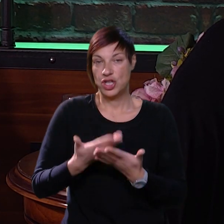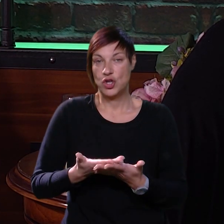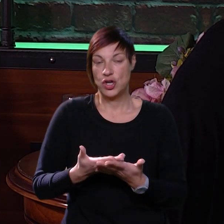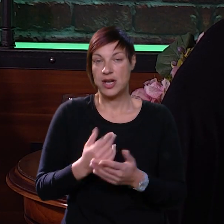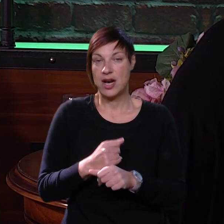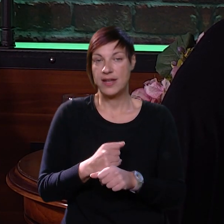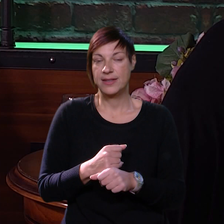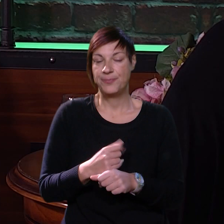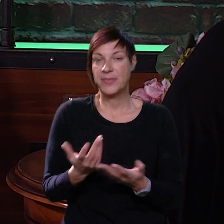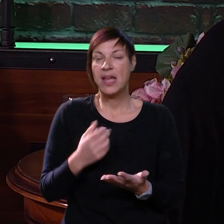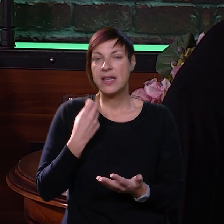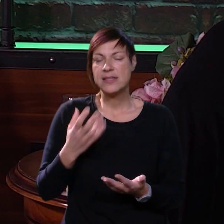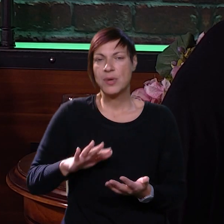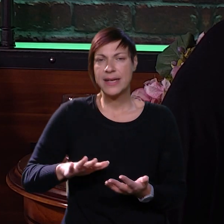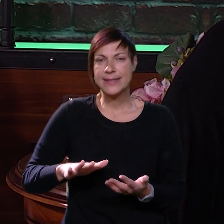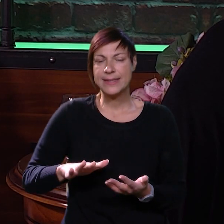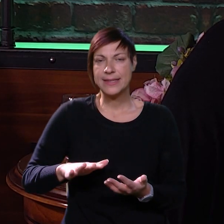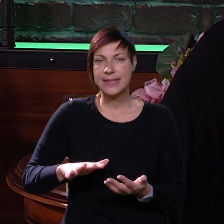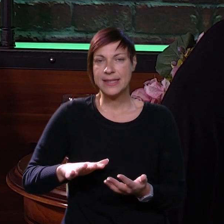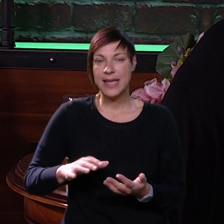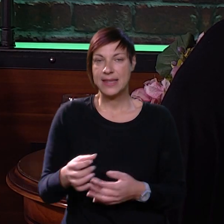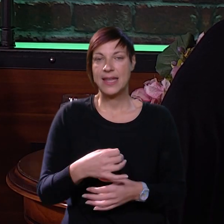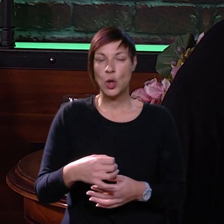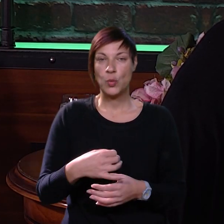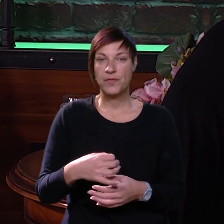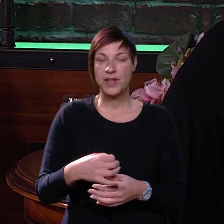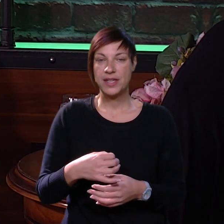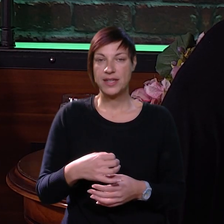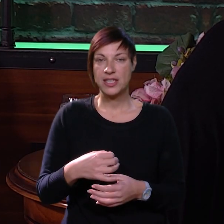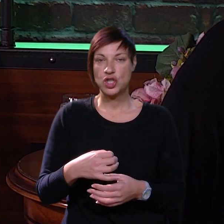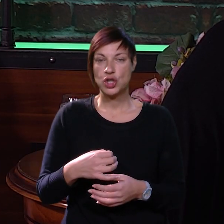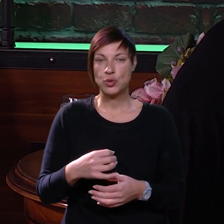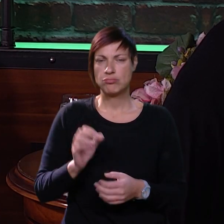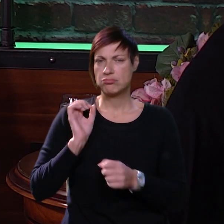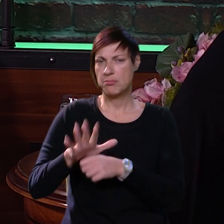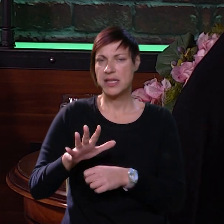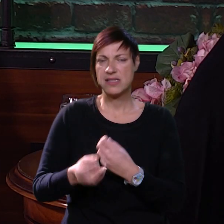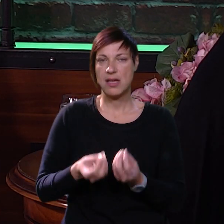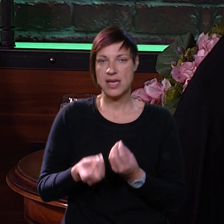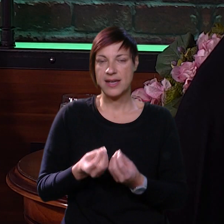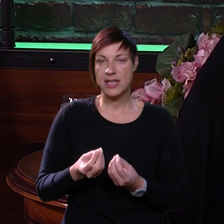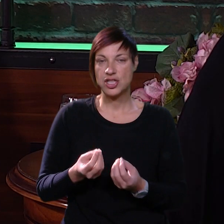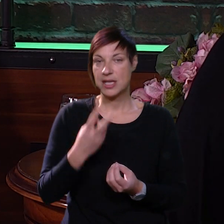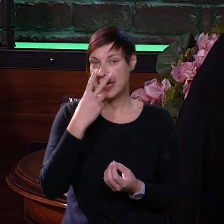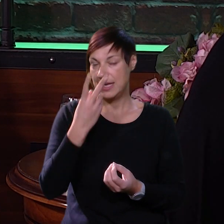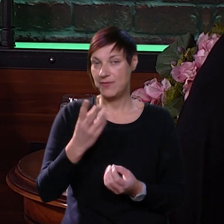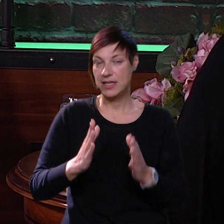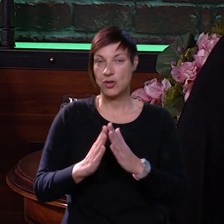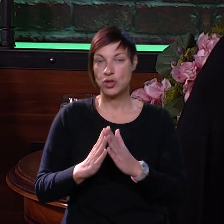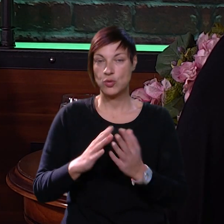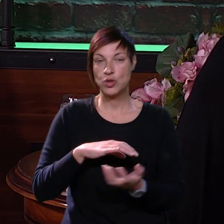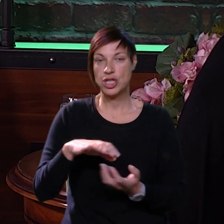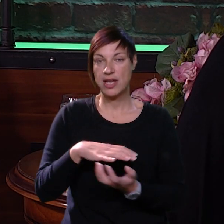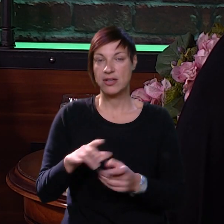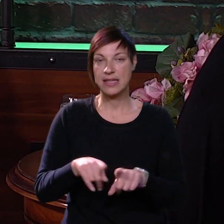oni to rade. Ili recimo kada djete u vrtiću, ne znam, baca igračke i vidi kod